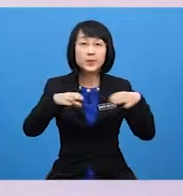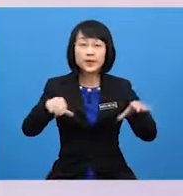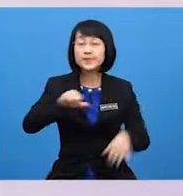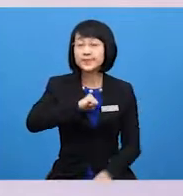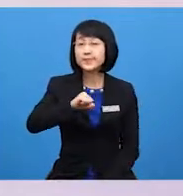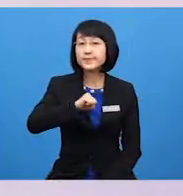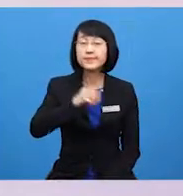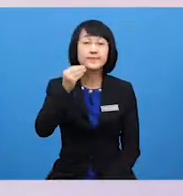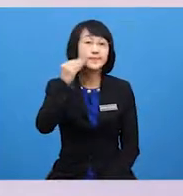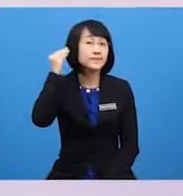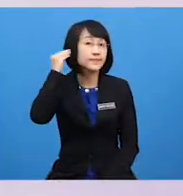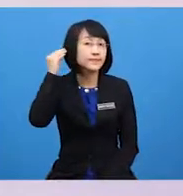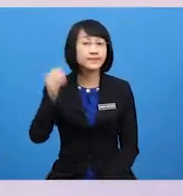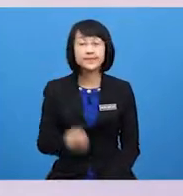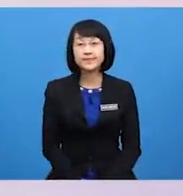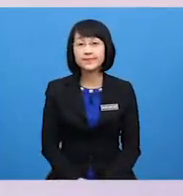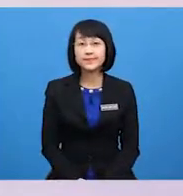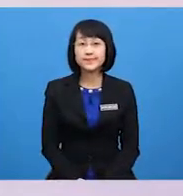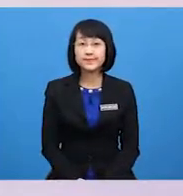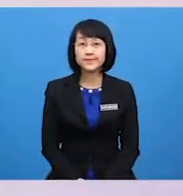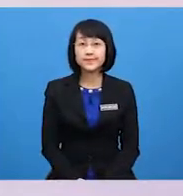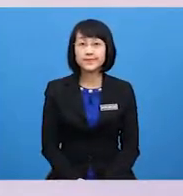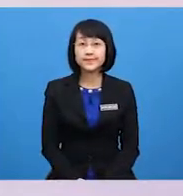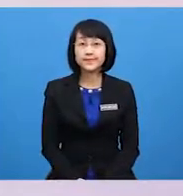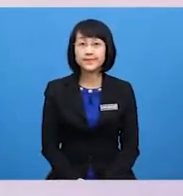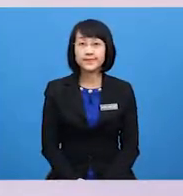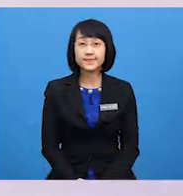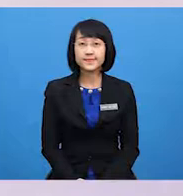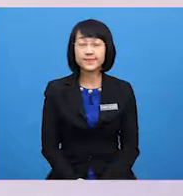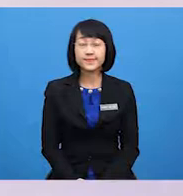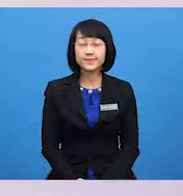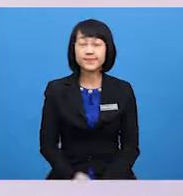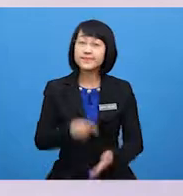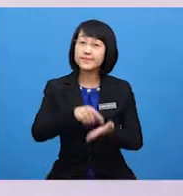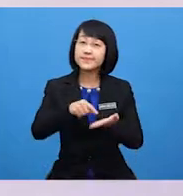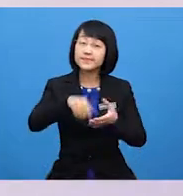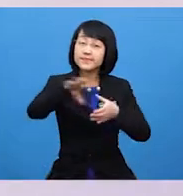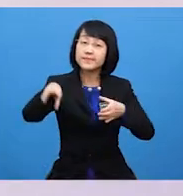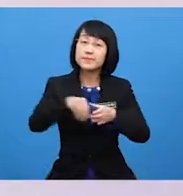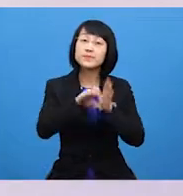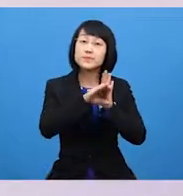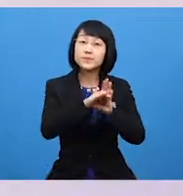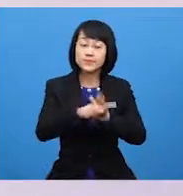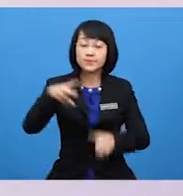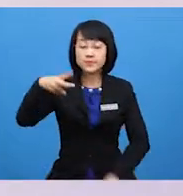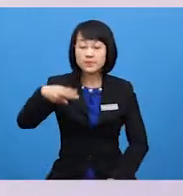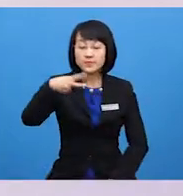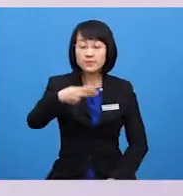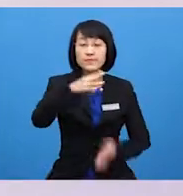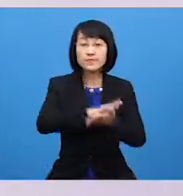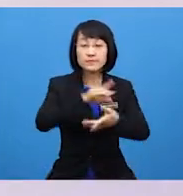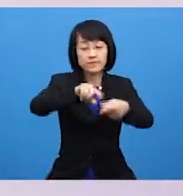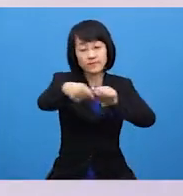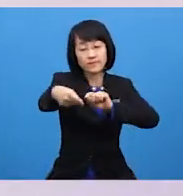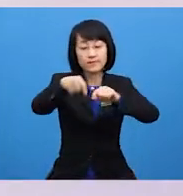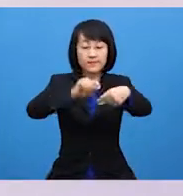their own at home This includes cutting paper, tearing